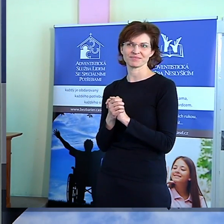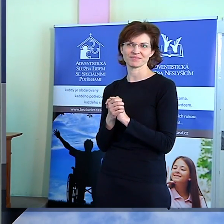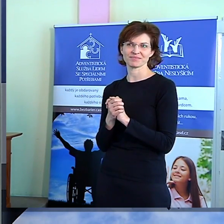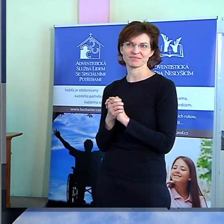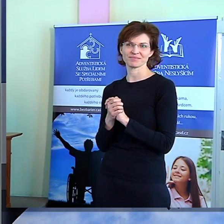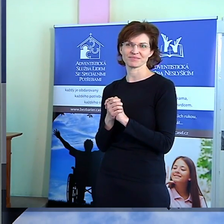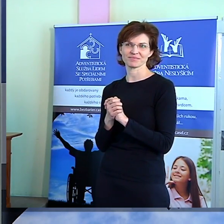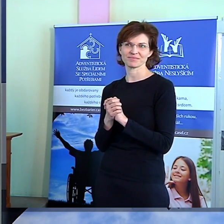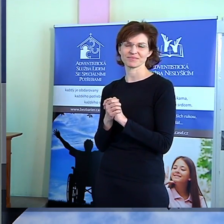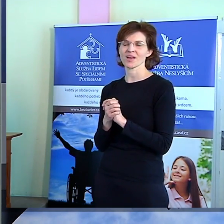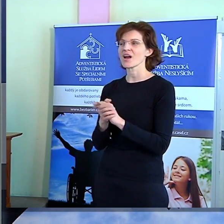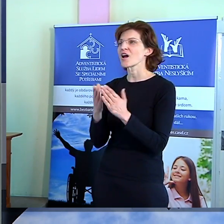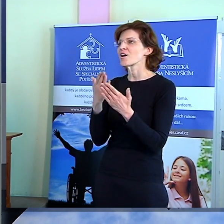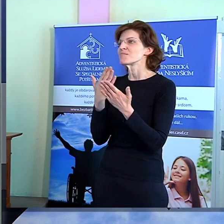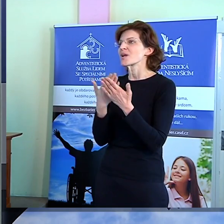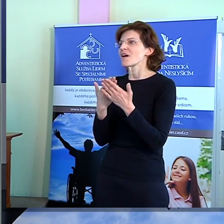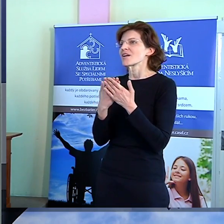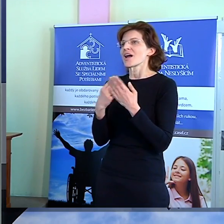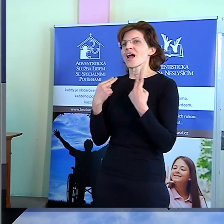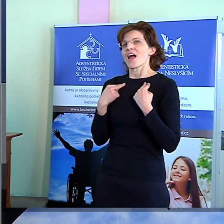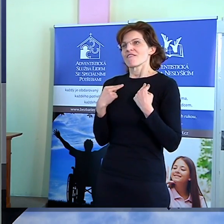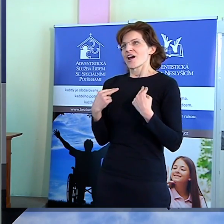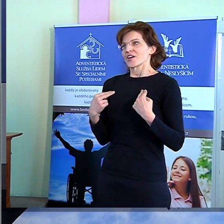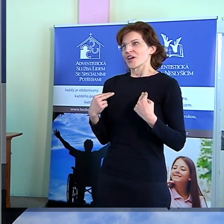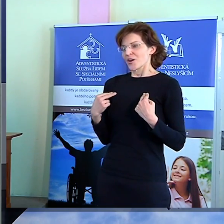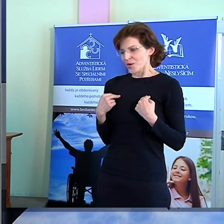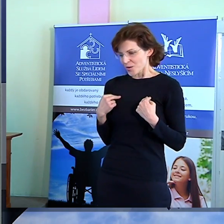Evangelium pro srdce, které neslyší.